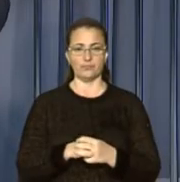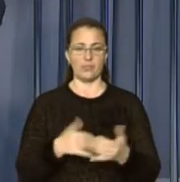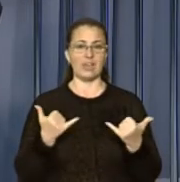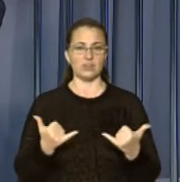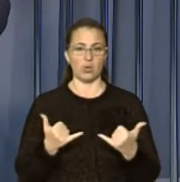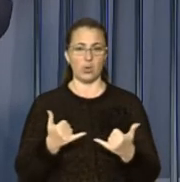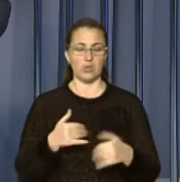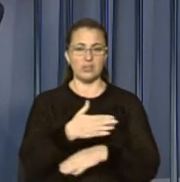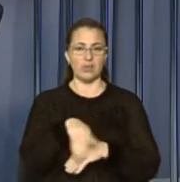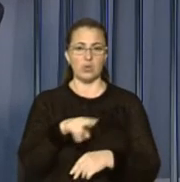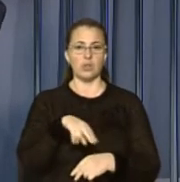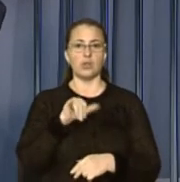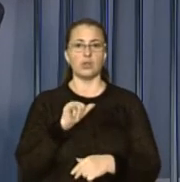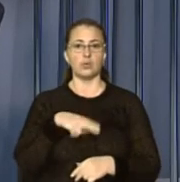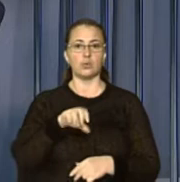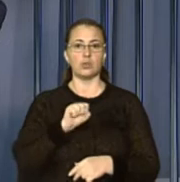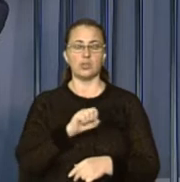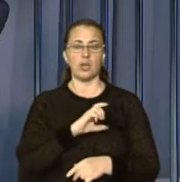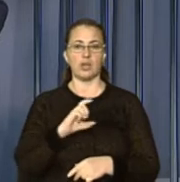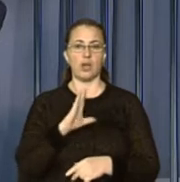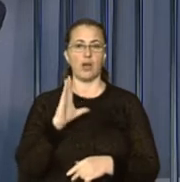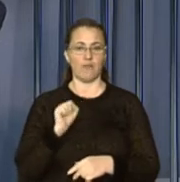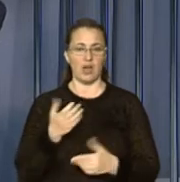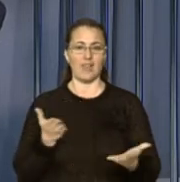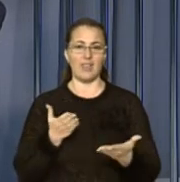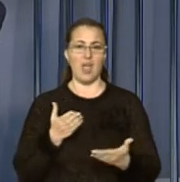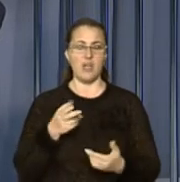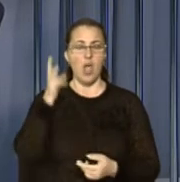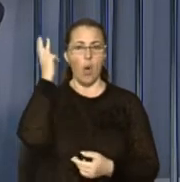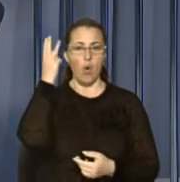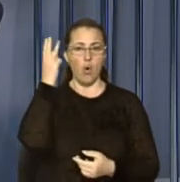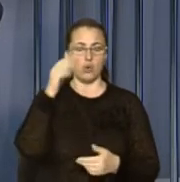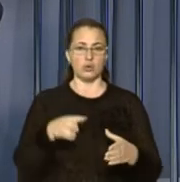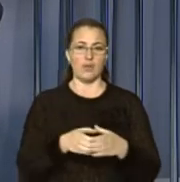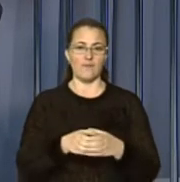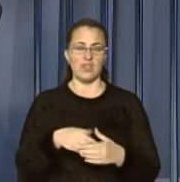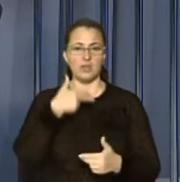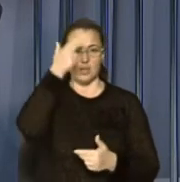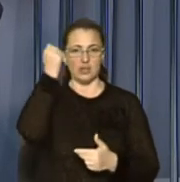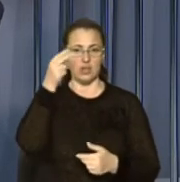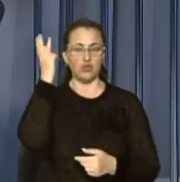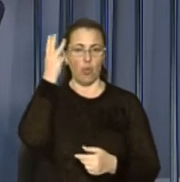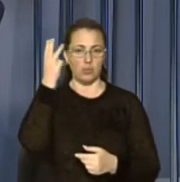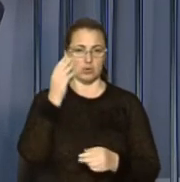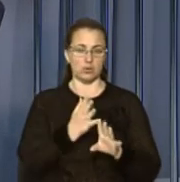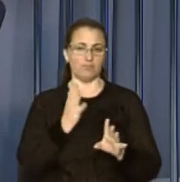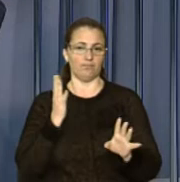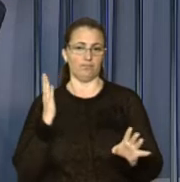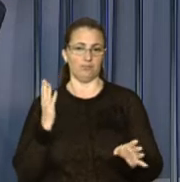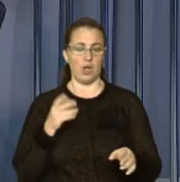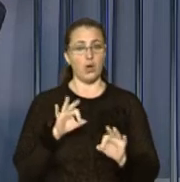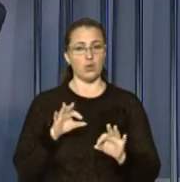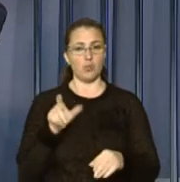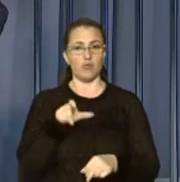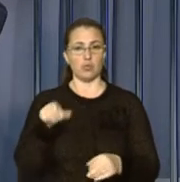Сьогодні на вулиці Дудаєва, 2, де розташований консульський відділ італійського посольства утворилася черга. Як розповіли люди,